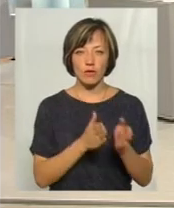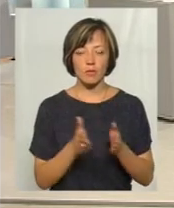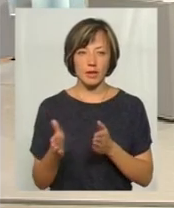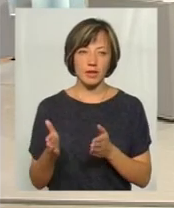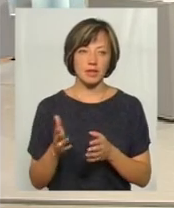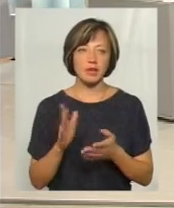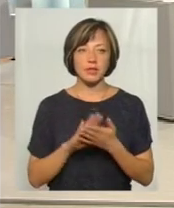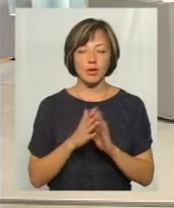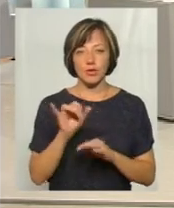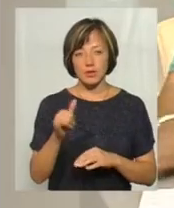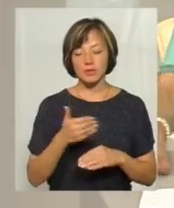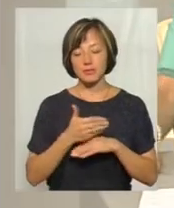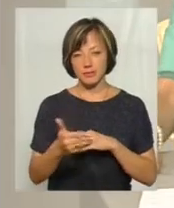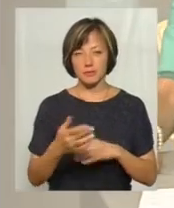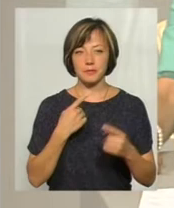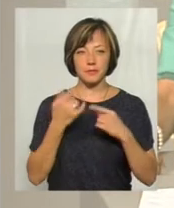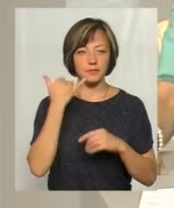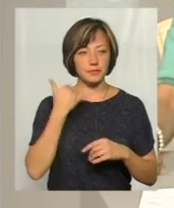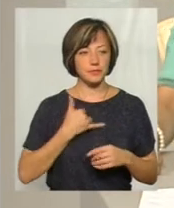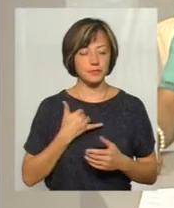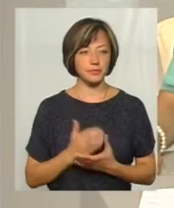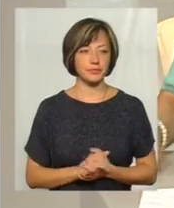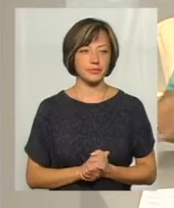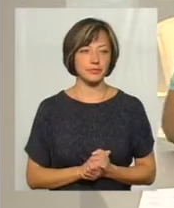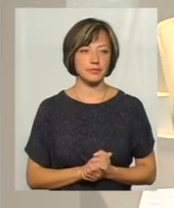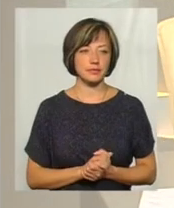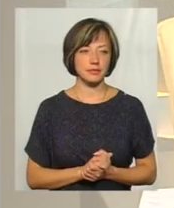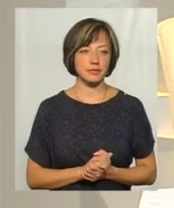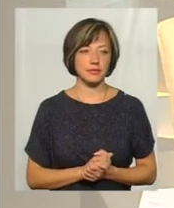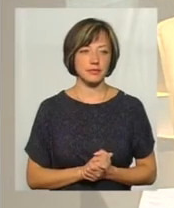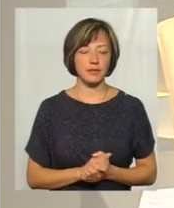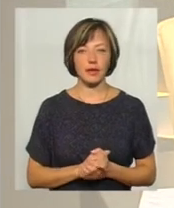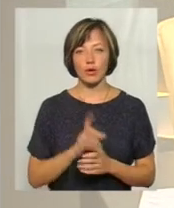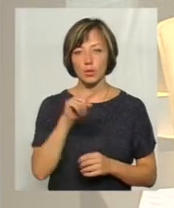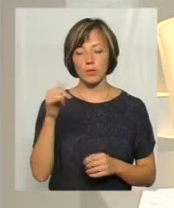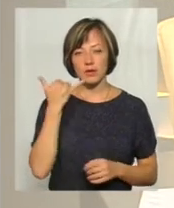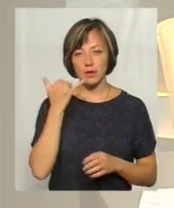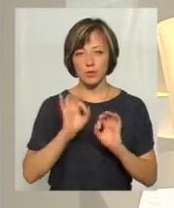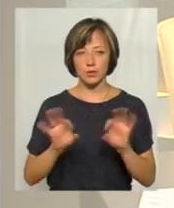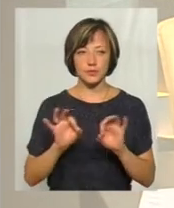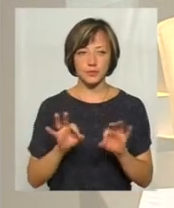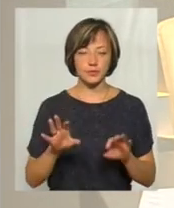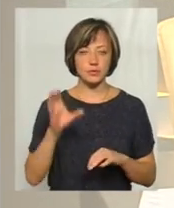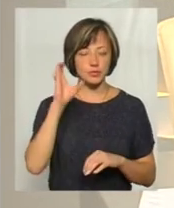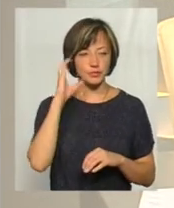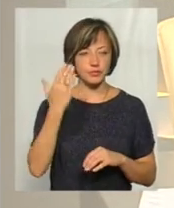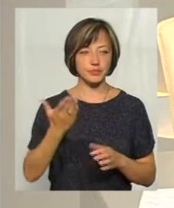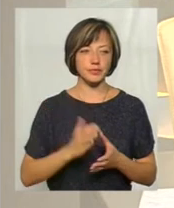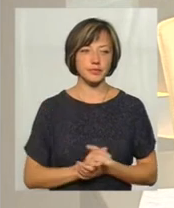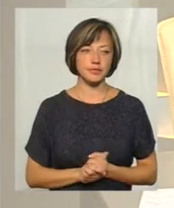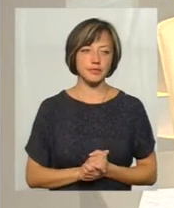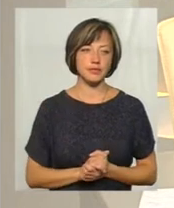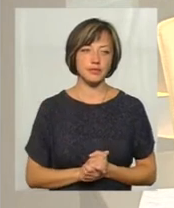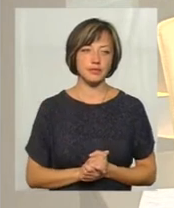Поговоримо про це згодом, насамперед дзвінки 096 68 85 068. Слухаємо вас, говоріть, будь ласка.